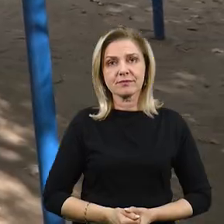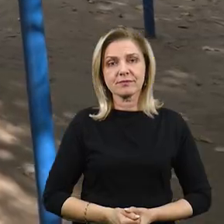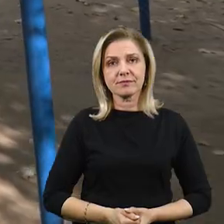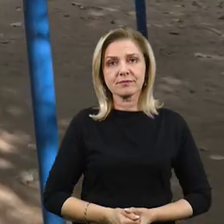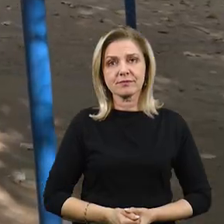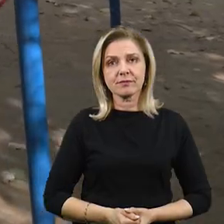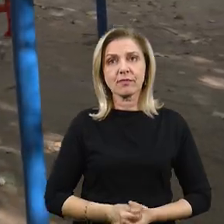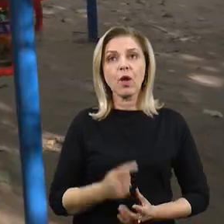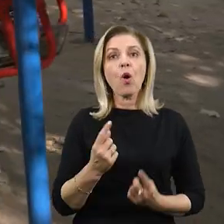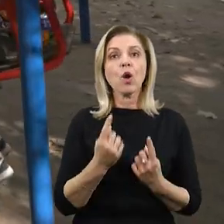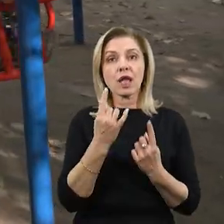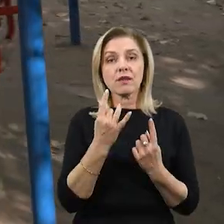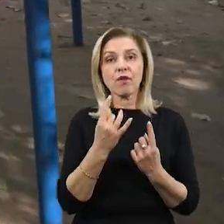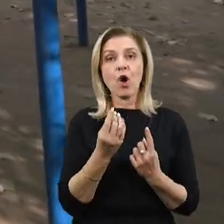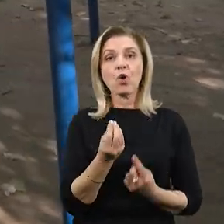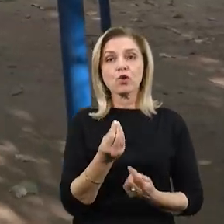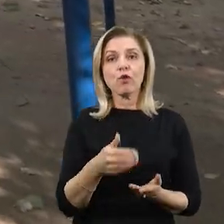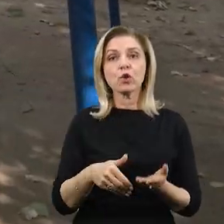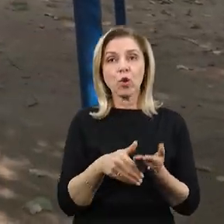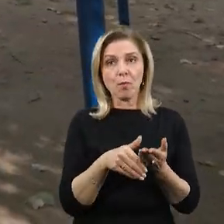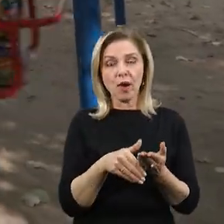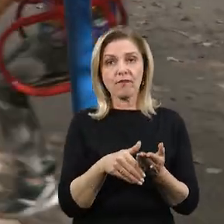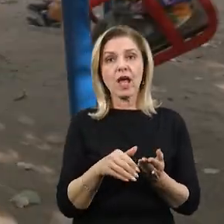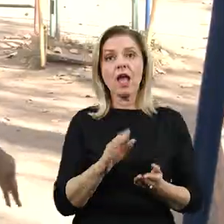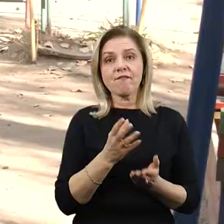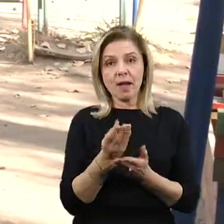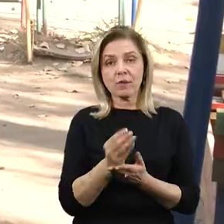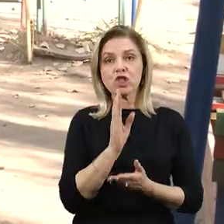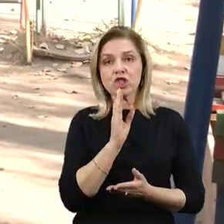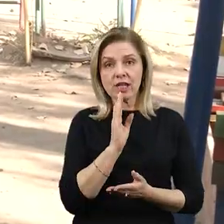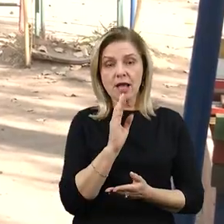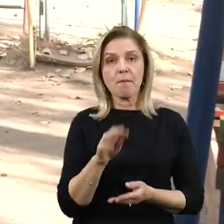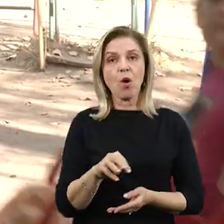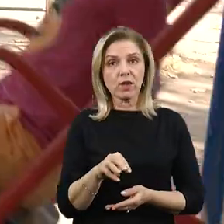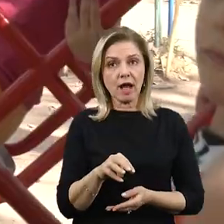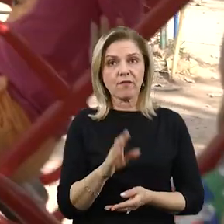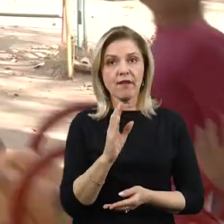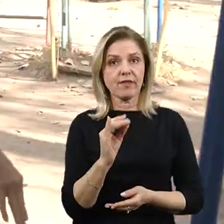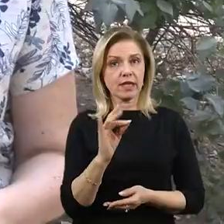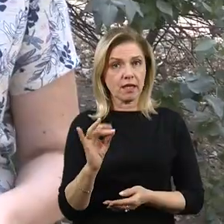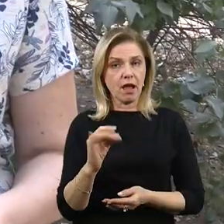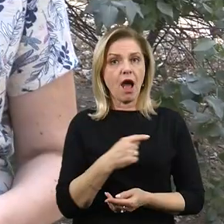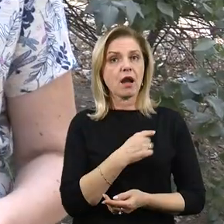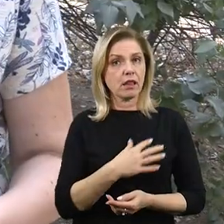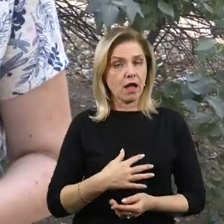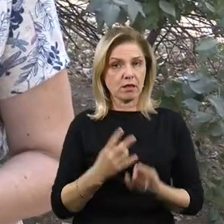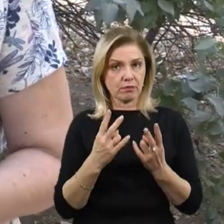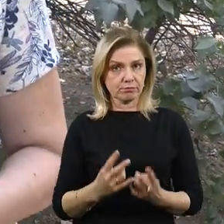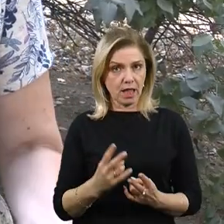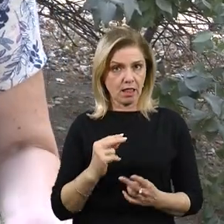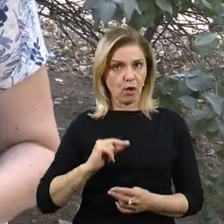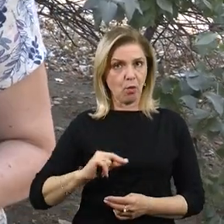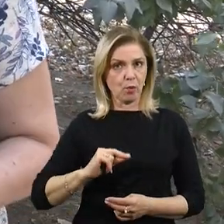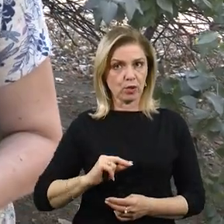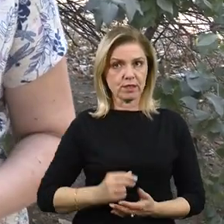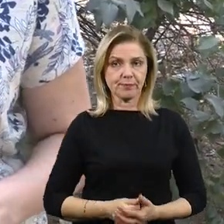Одноразову грошову допомогу виплатили жительці Миколаїва вірі. Поранення жінка отримала на роботі. Два метри я